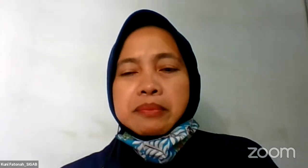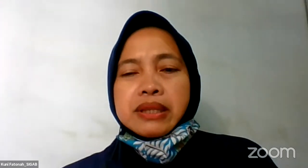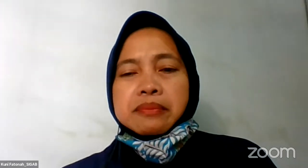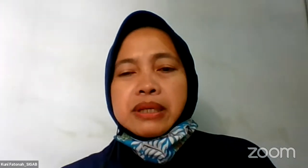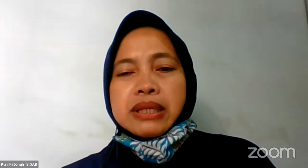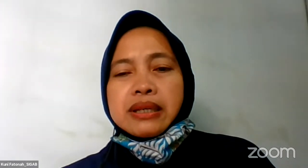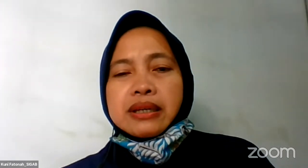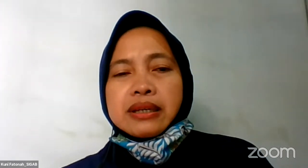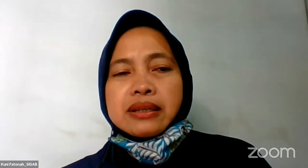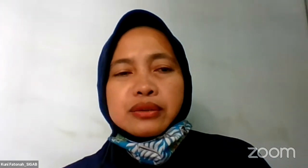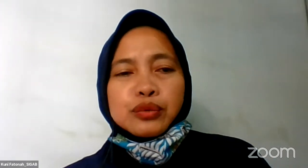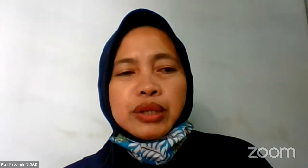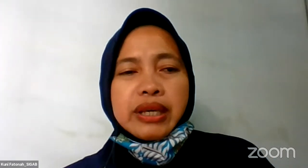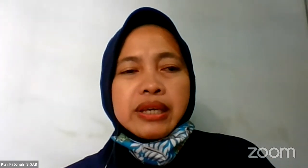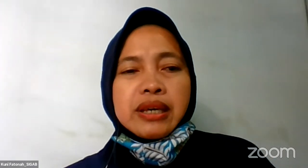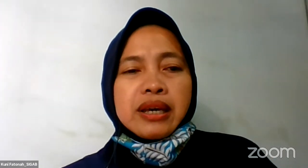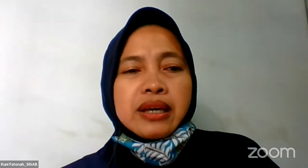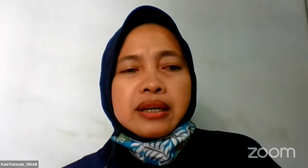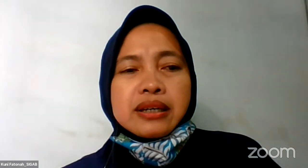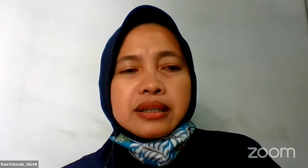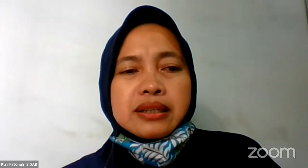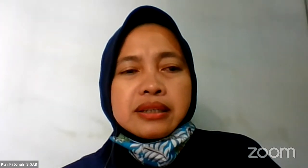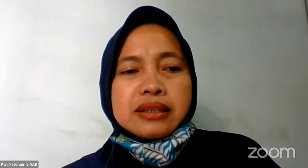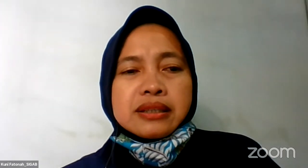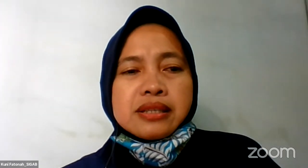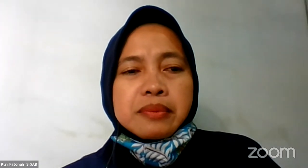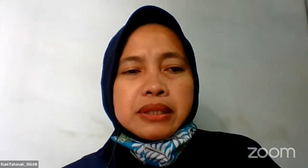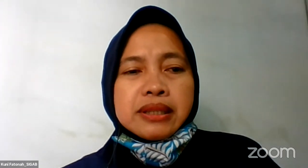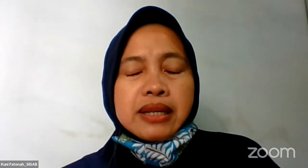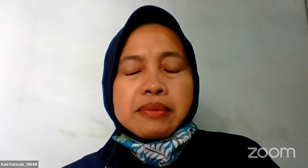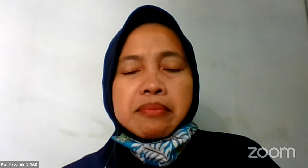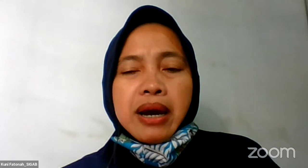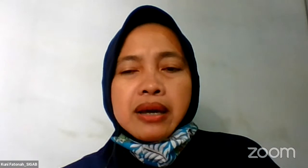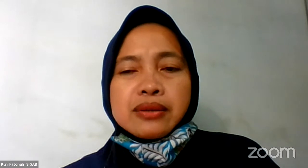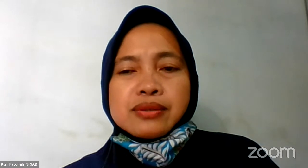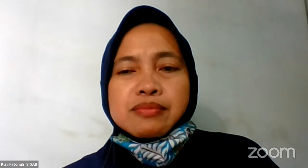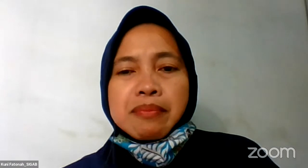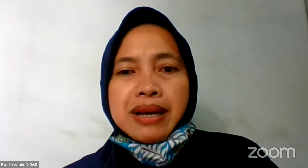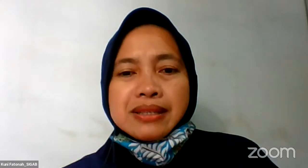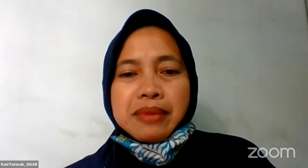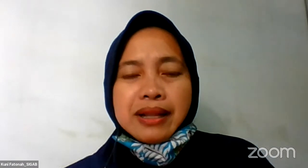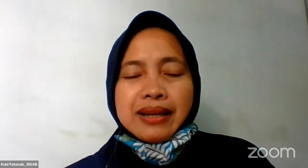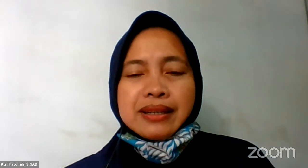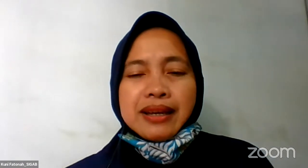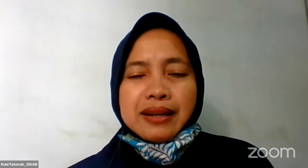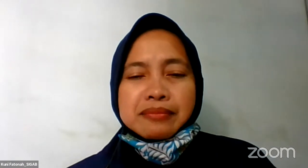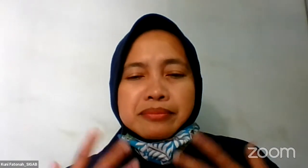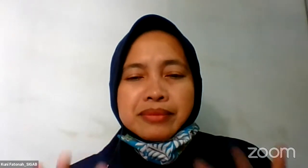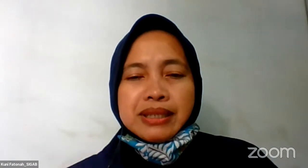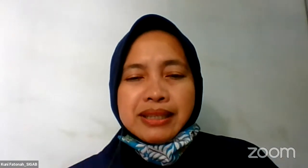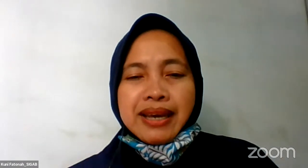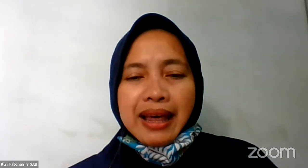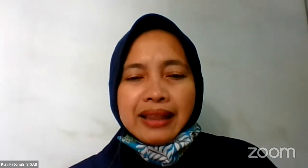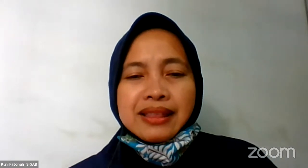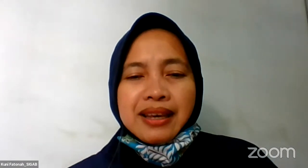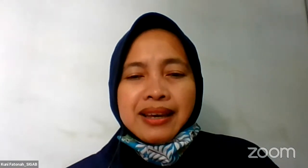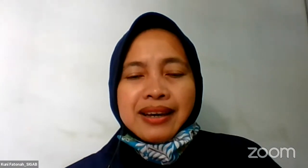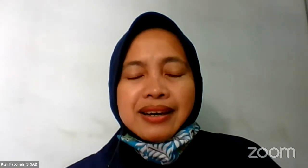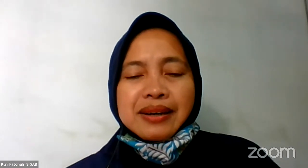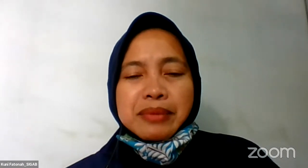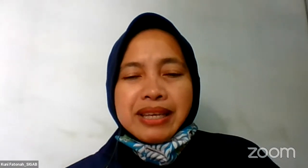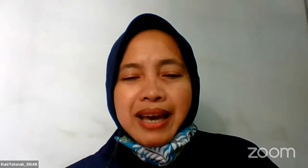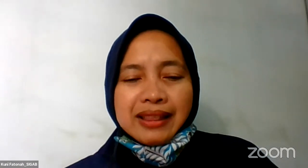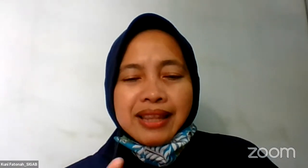Bagi Teman-teman Tuli Seperti Tadi Memang Harus Memaksimalkan Dengan Melihat